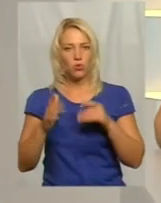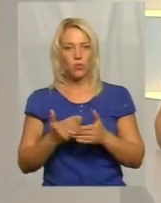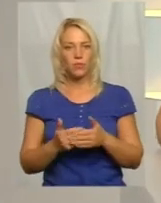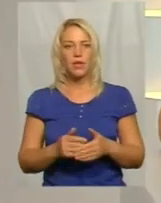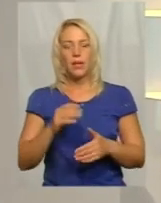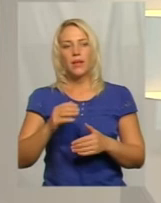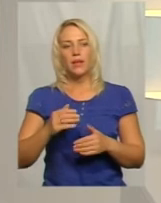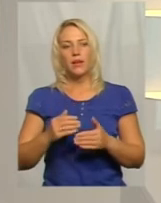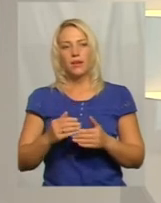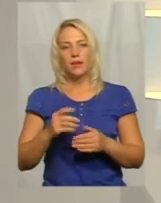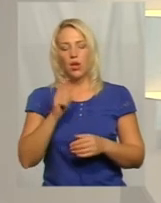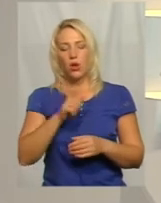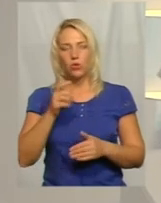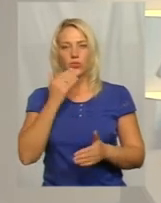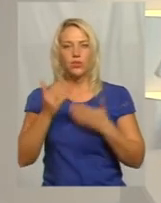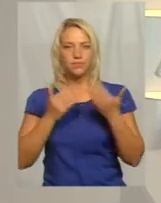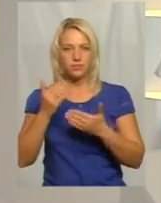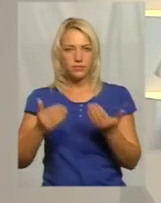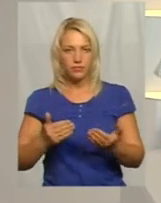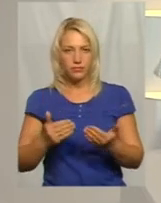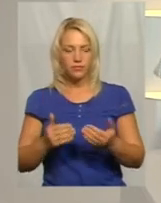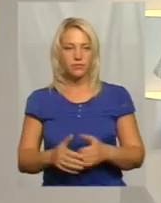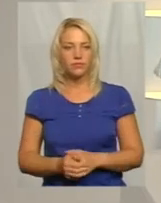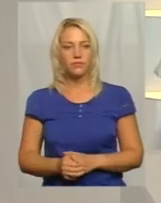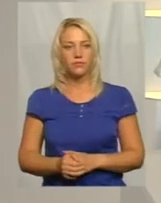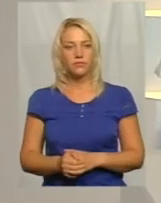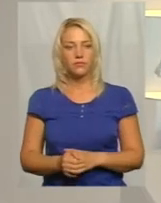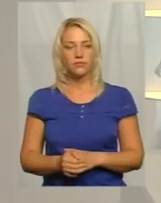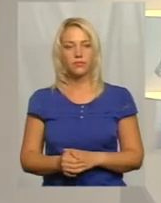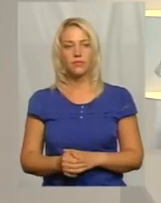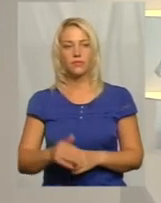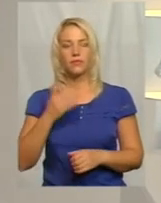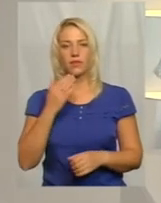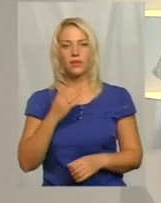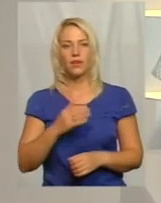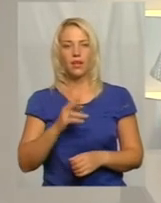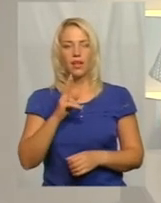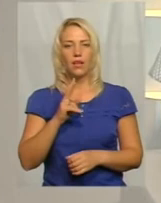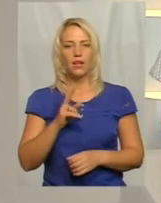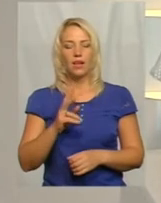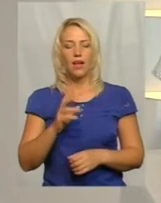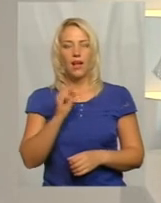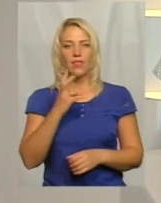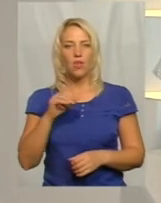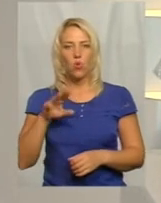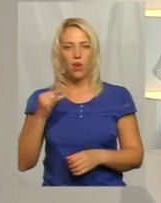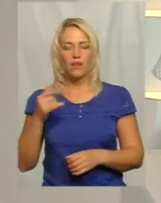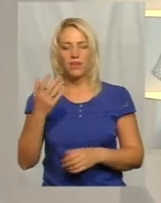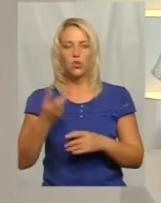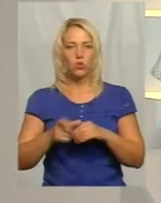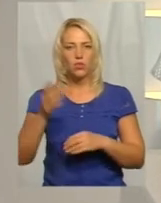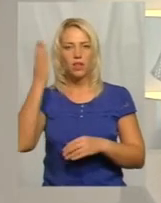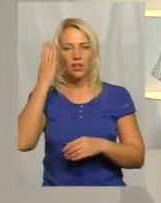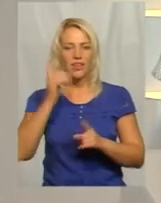анонсу нашого ефіру глядачі поставили питання. Так, запитання від Катерини Рудої. Пане Анатолію, ви дуже давно видитий та